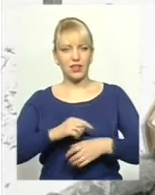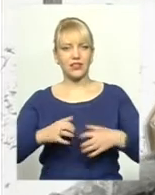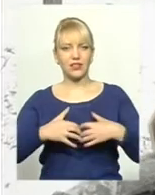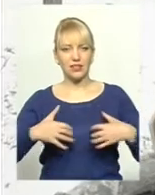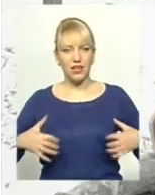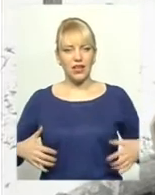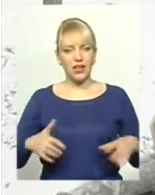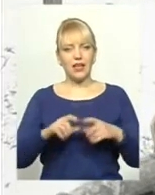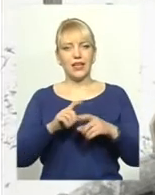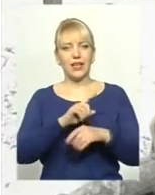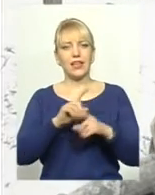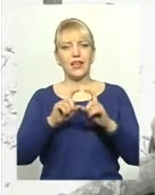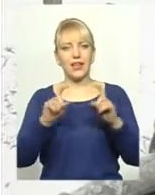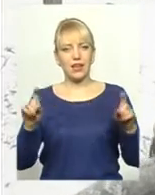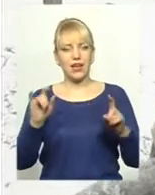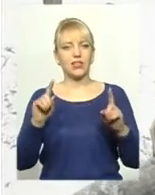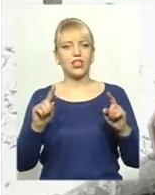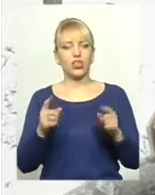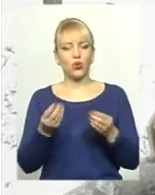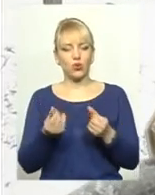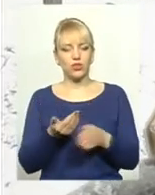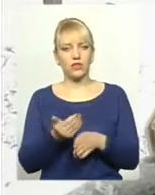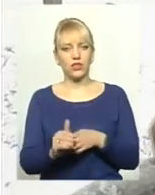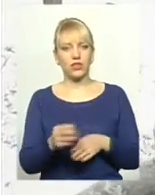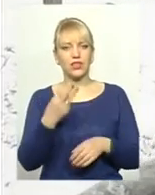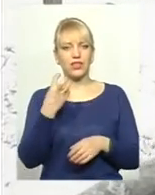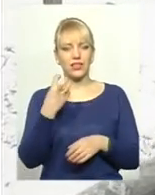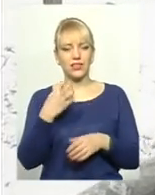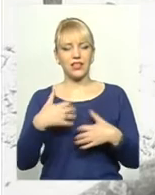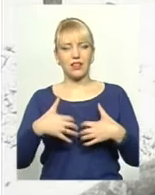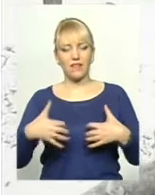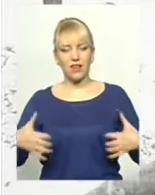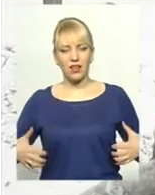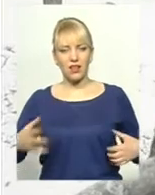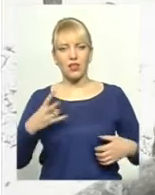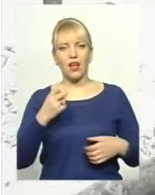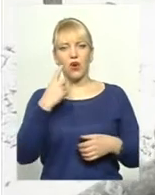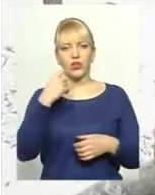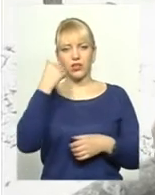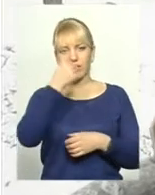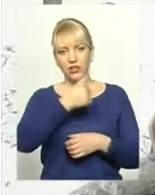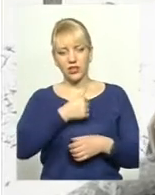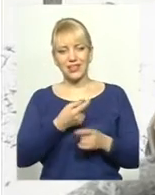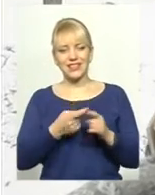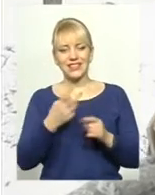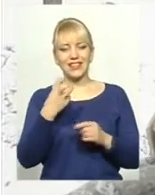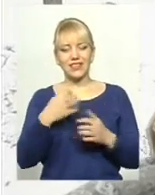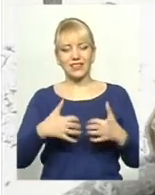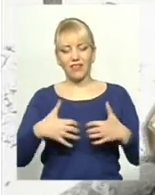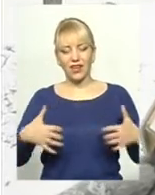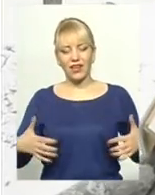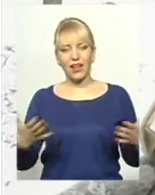виділяються із розрахунку приблизно 300 тварин на рік. Ці 300 тварин, які ми